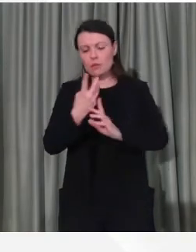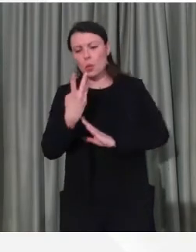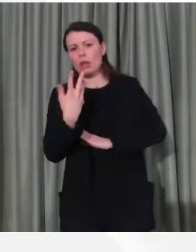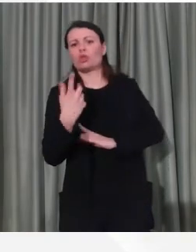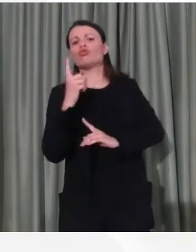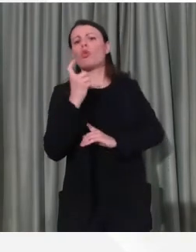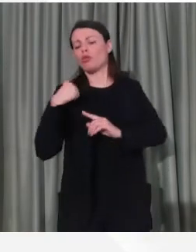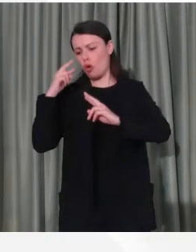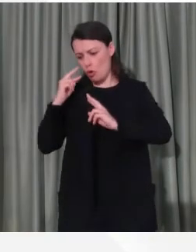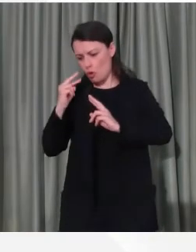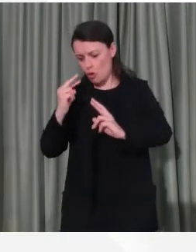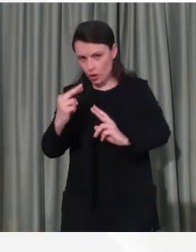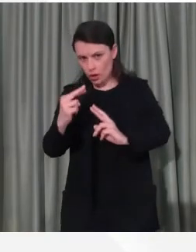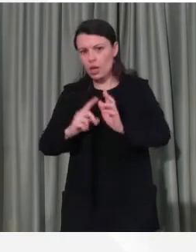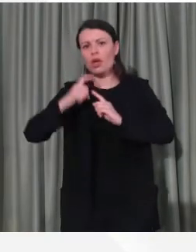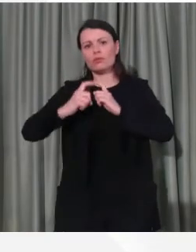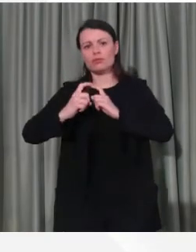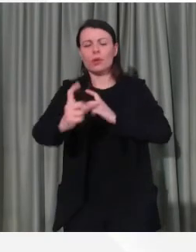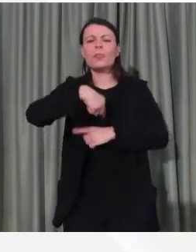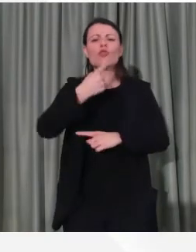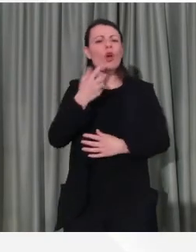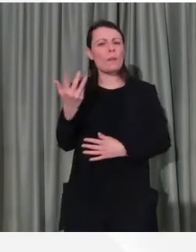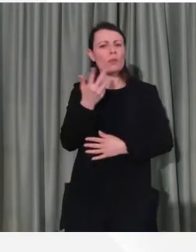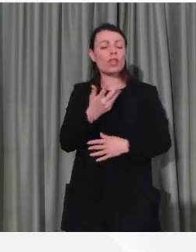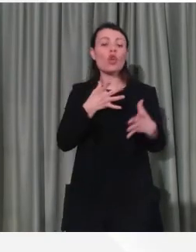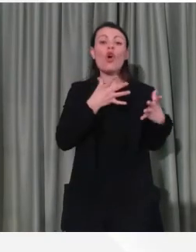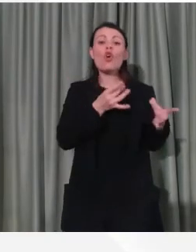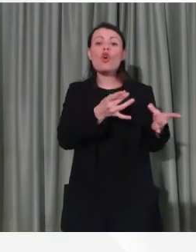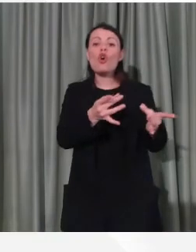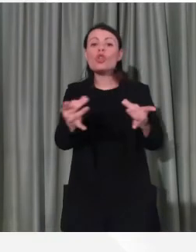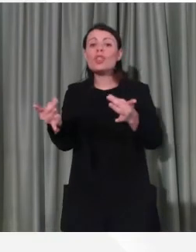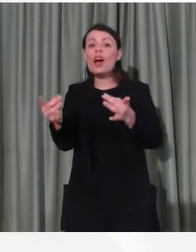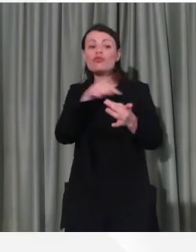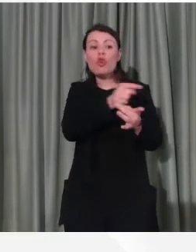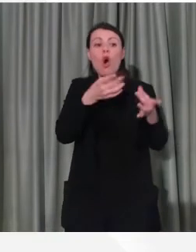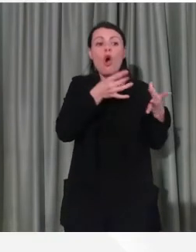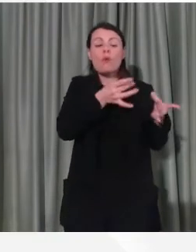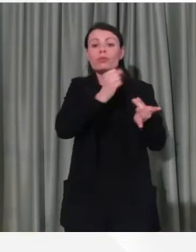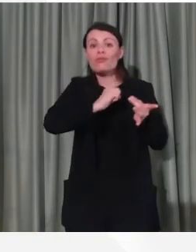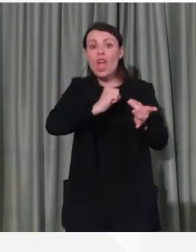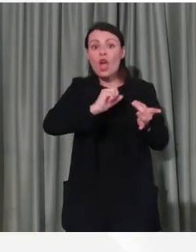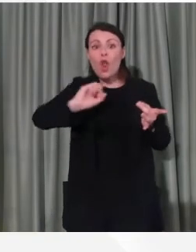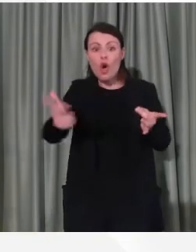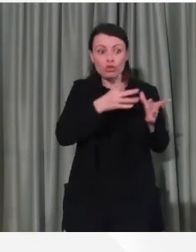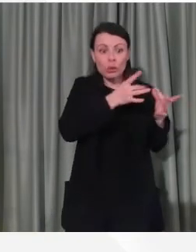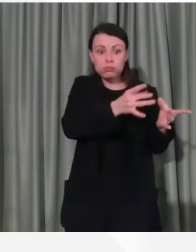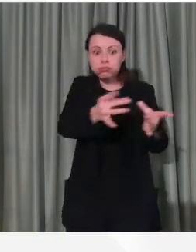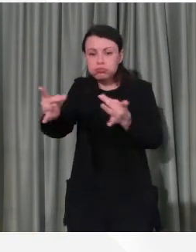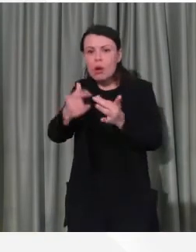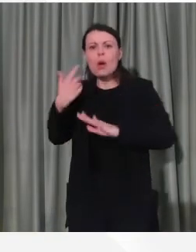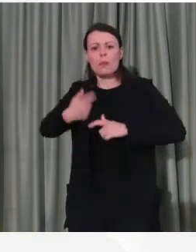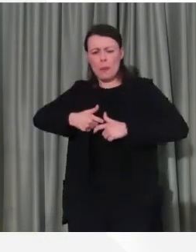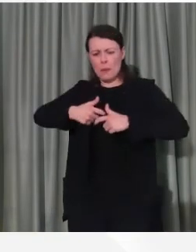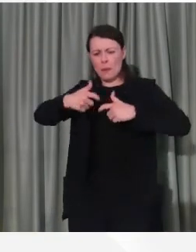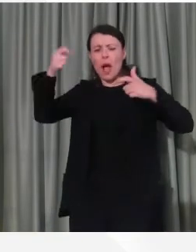tasso del contagio, cioè la velocità con il quale il contagio si trasmetteva, stava diminuendo, è